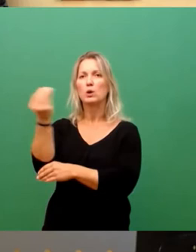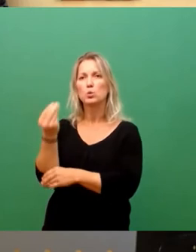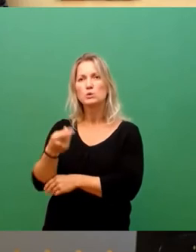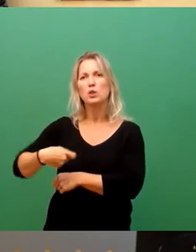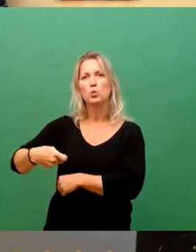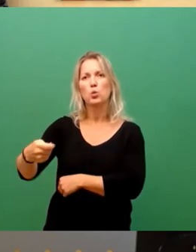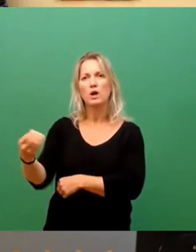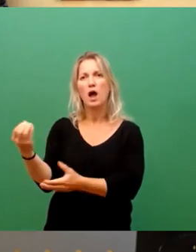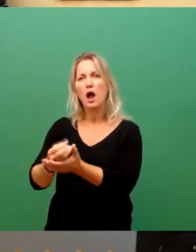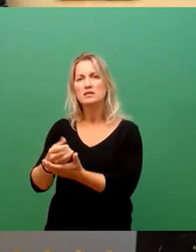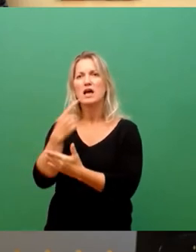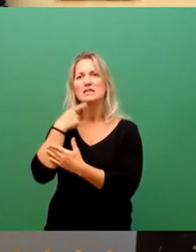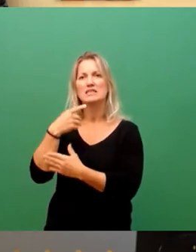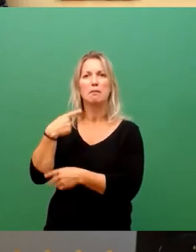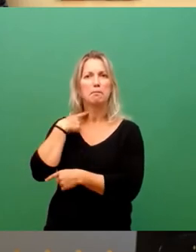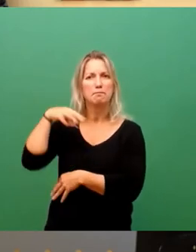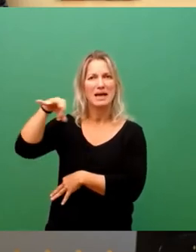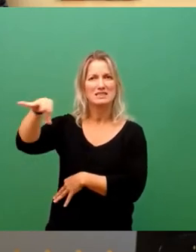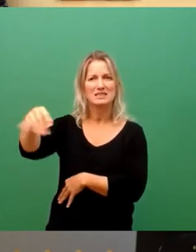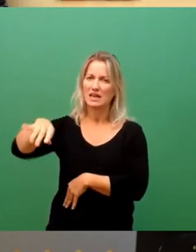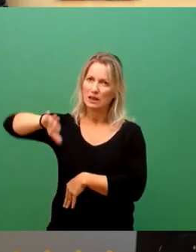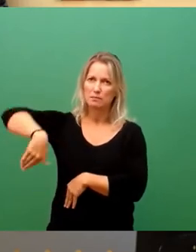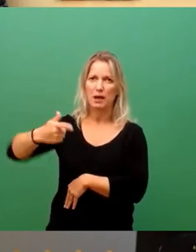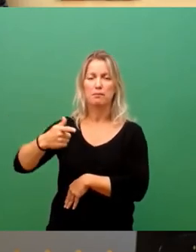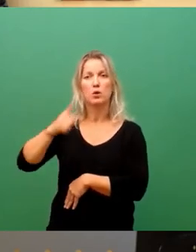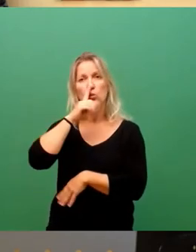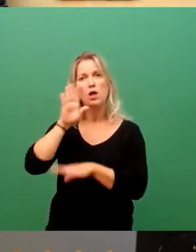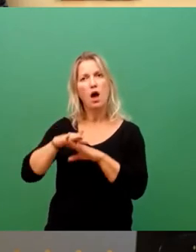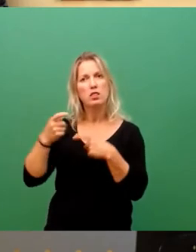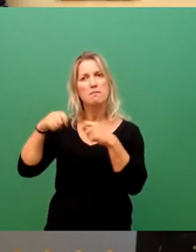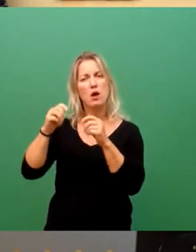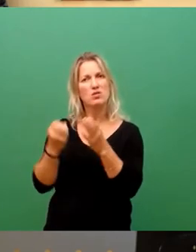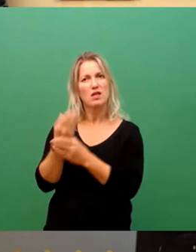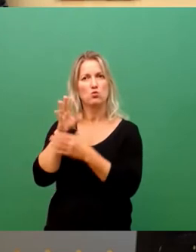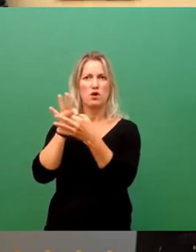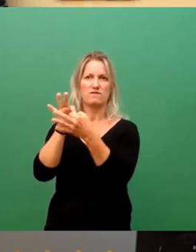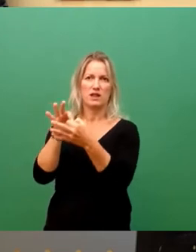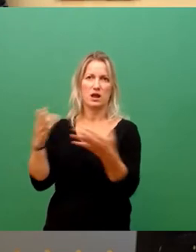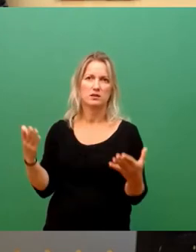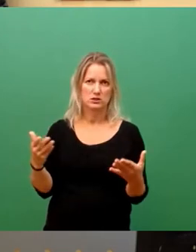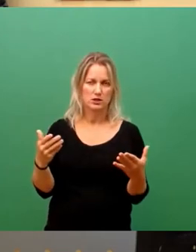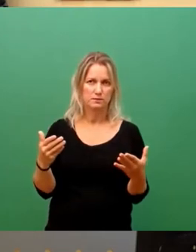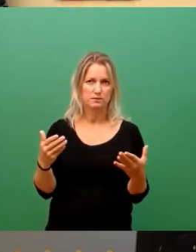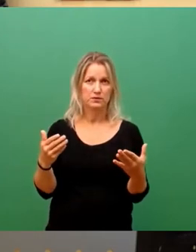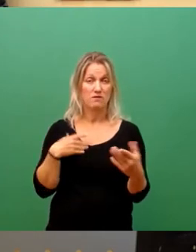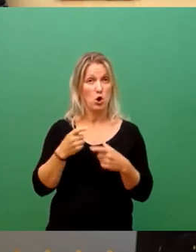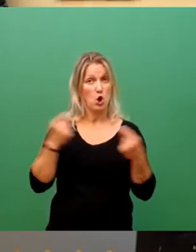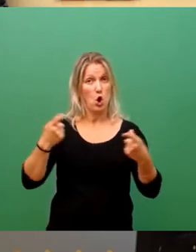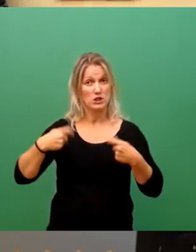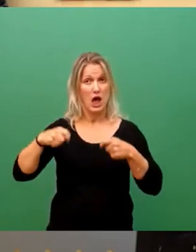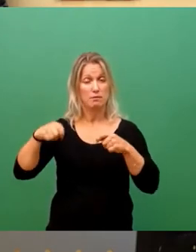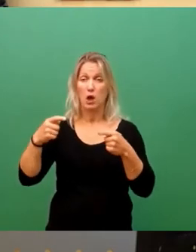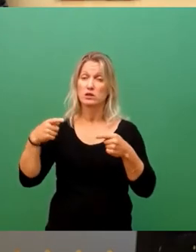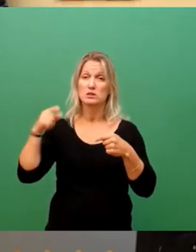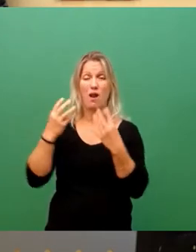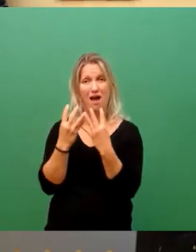Pestizide und naturverträglicher Anbau. Große Anbauflächen sollen durch Anpflanzung von Hecken